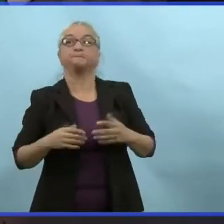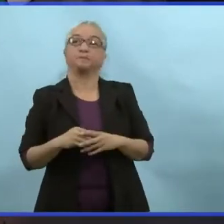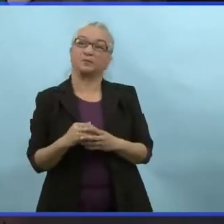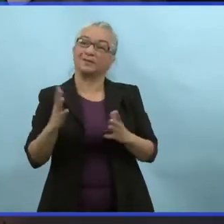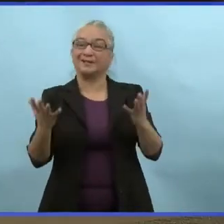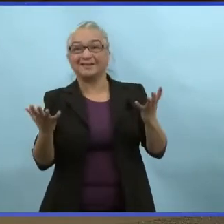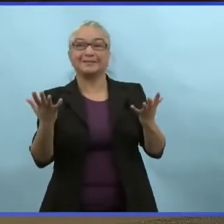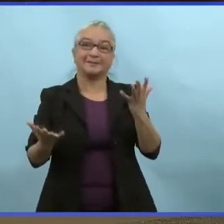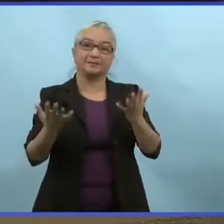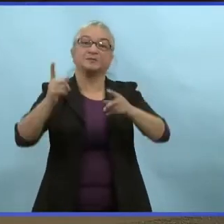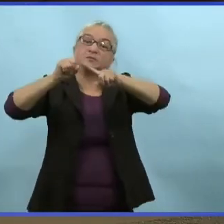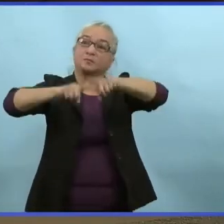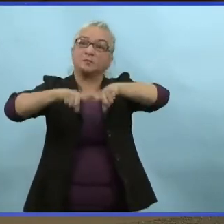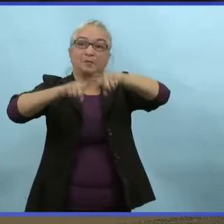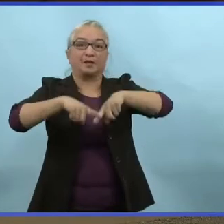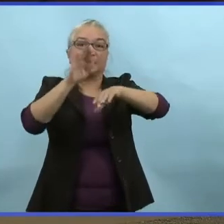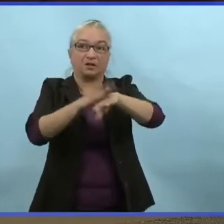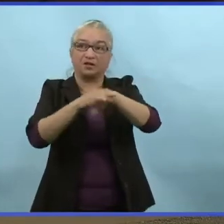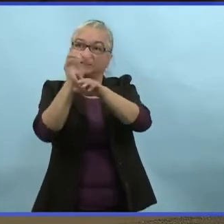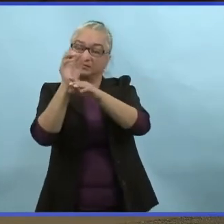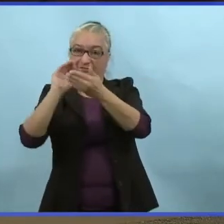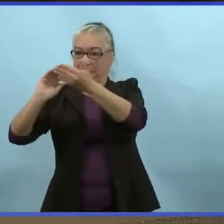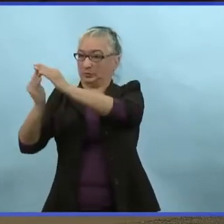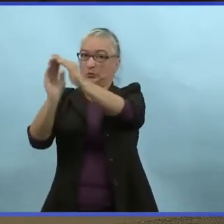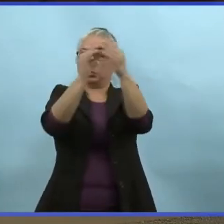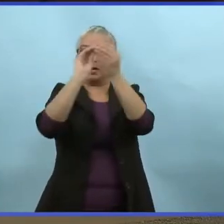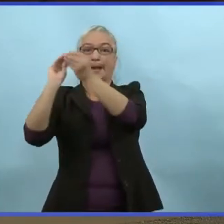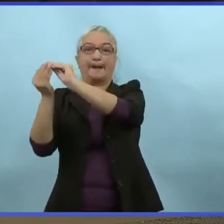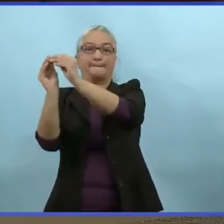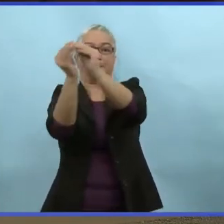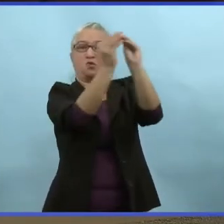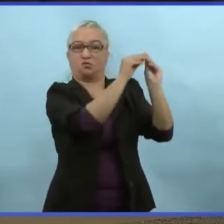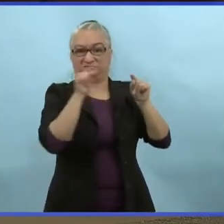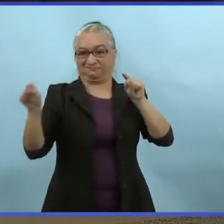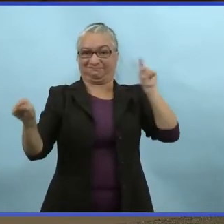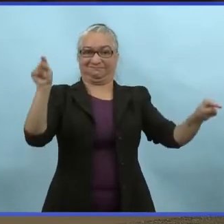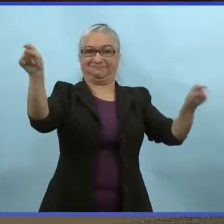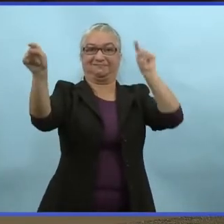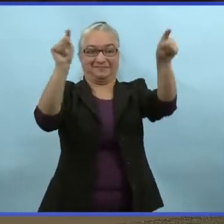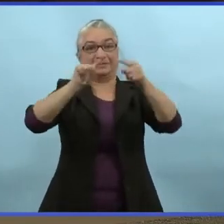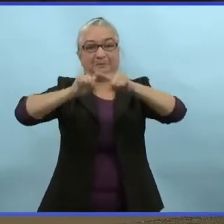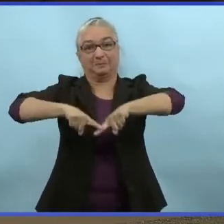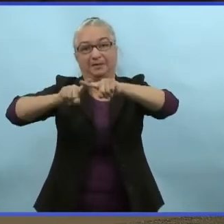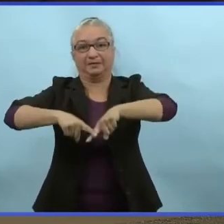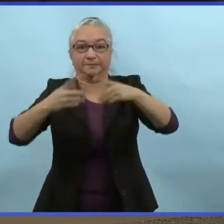communautés, je vous demanderai de poser les questions à la communauté elle-même.